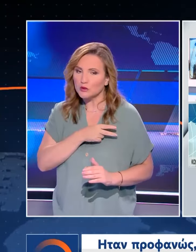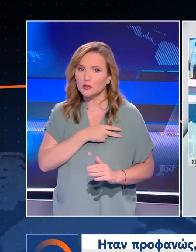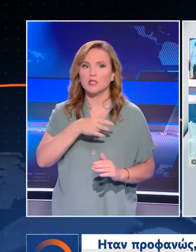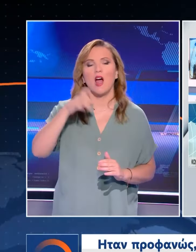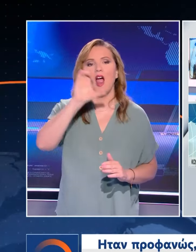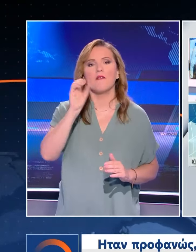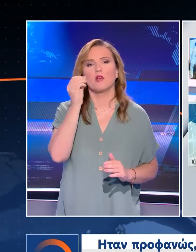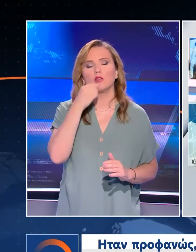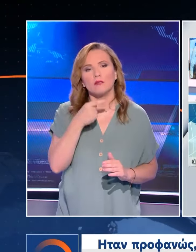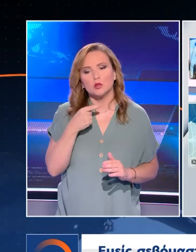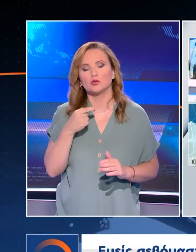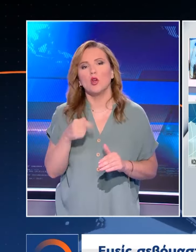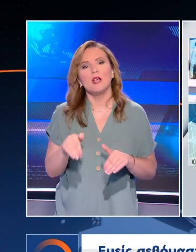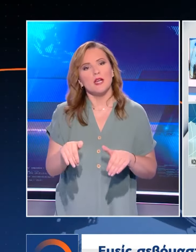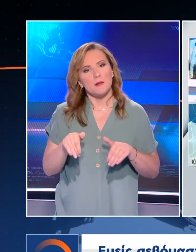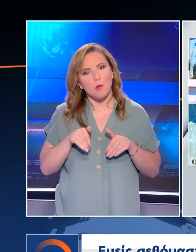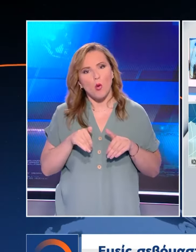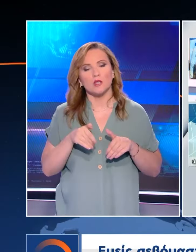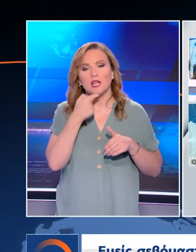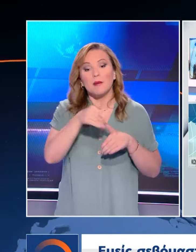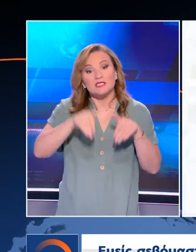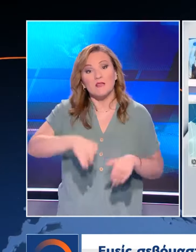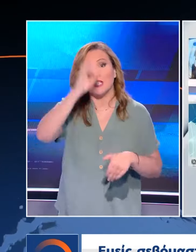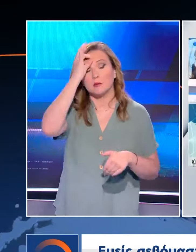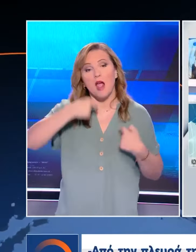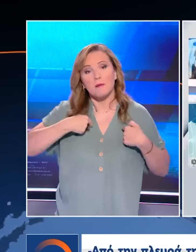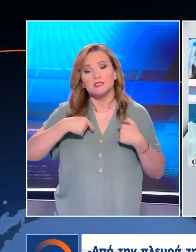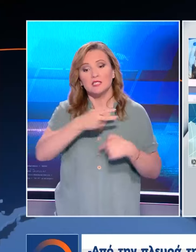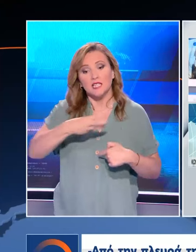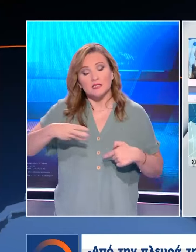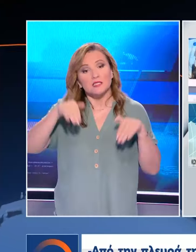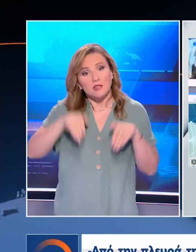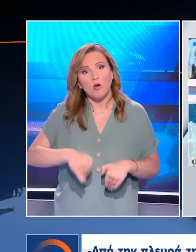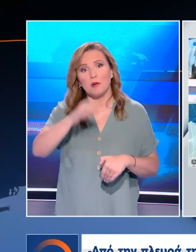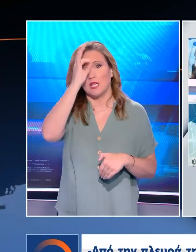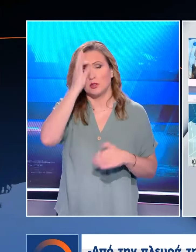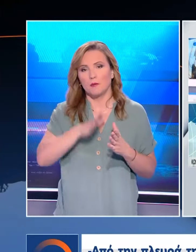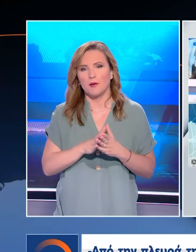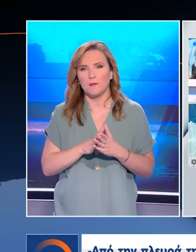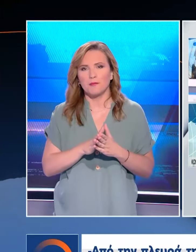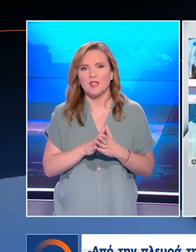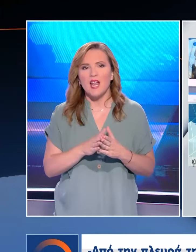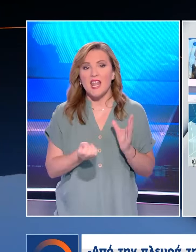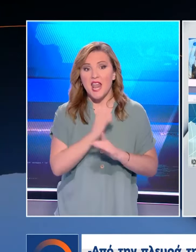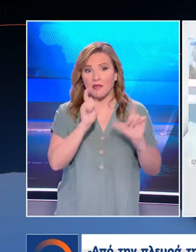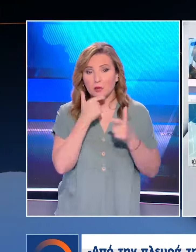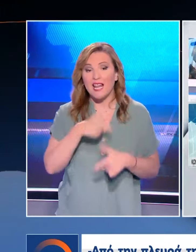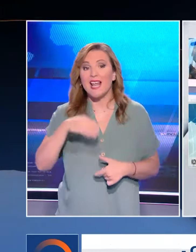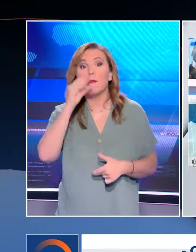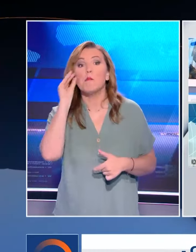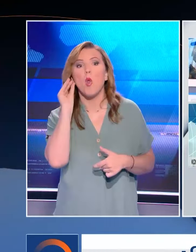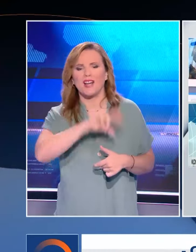Ευρωβουλευτής μας και ανασκεύασε Εμείς σεβόμαστε το δουλειά των Ελλήνων αστυνομικών Από την πλευρά της Νέας Δημοκρατίας Λέει Πολακισμός Είναι έτσι